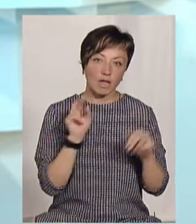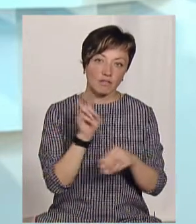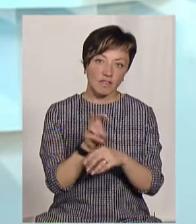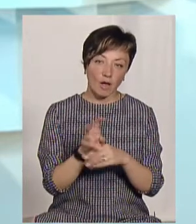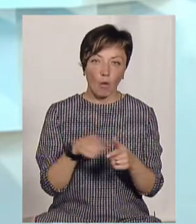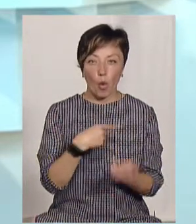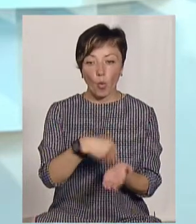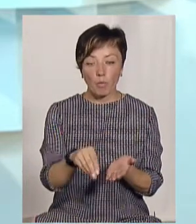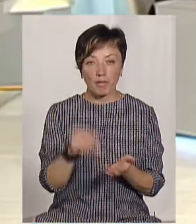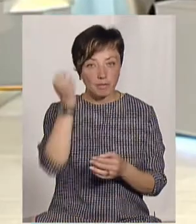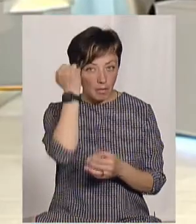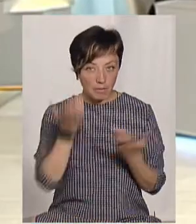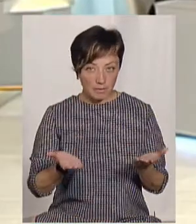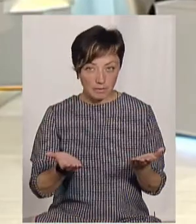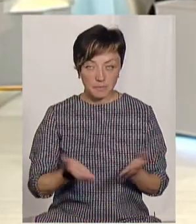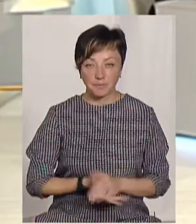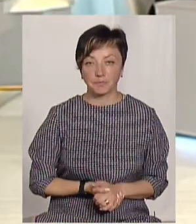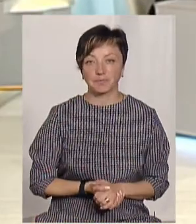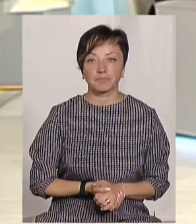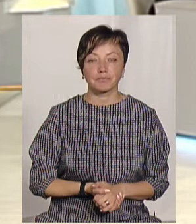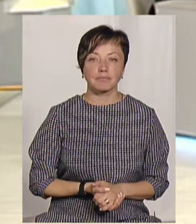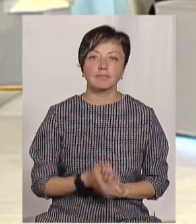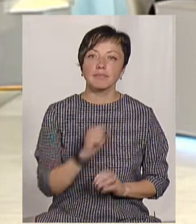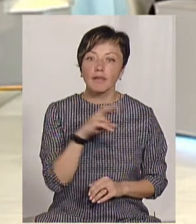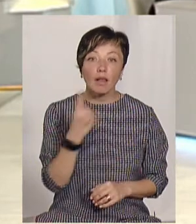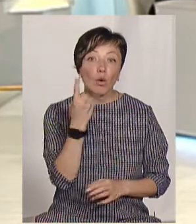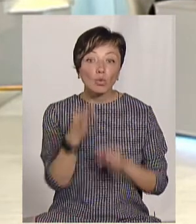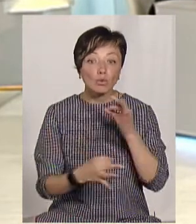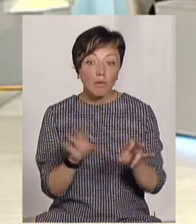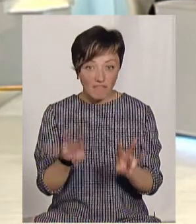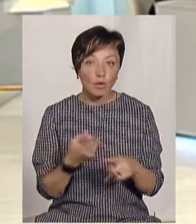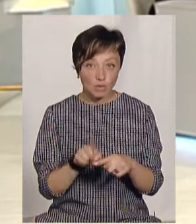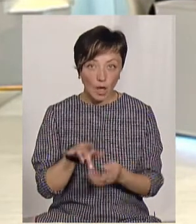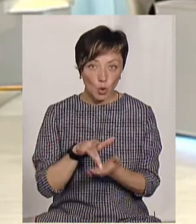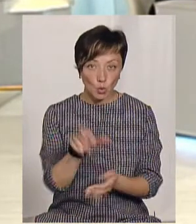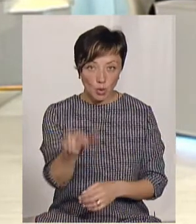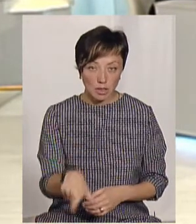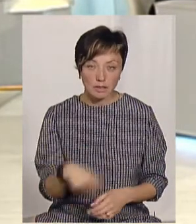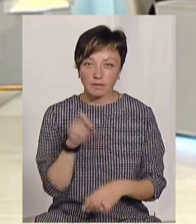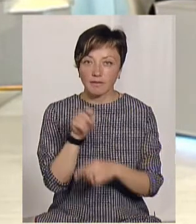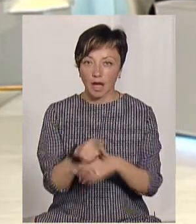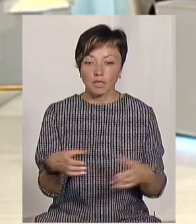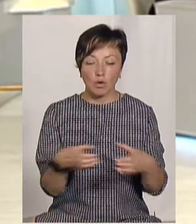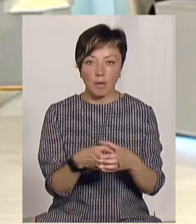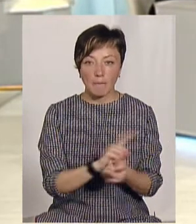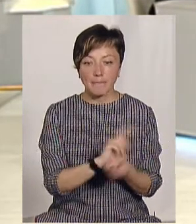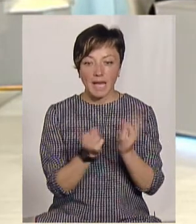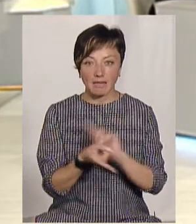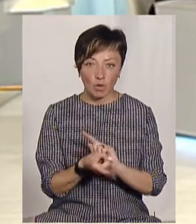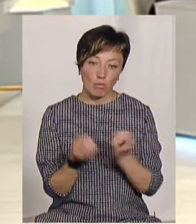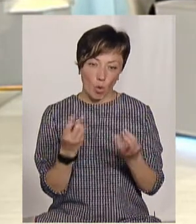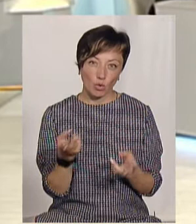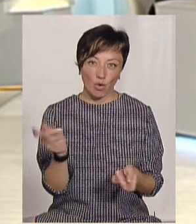відвідув. Або купив якусь сувенір. Так, але добу він має бути. І задача, мені здається, громад зараз перетворити